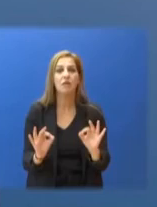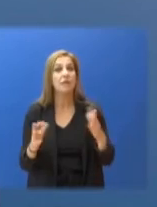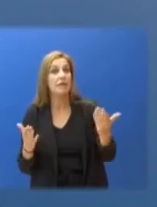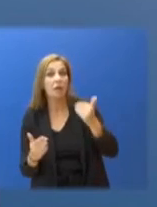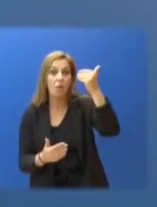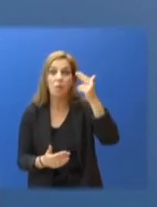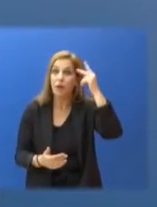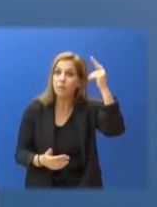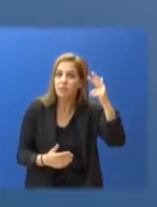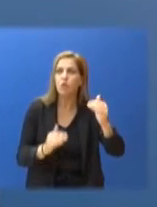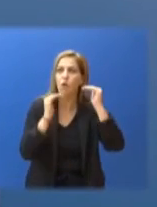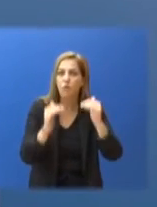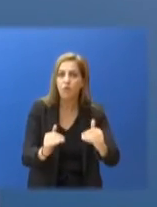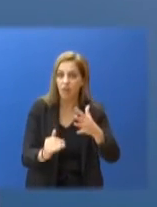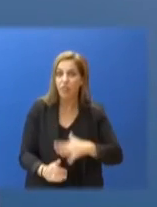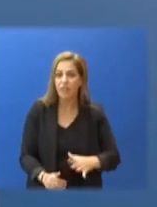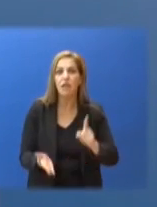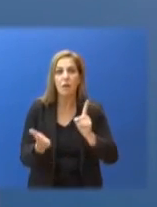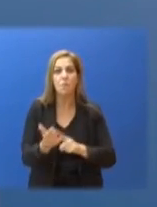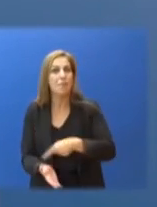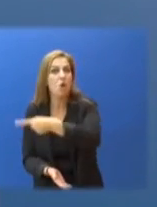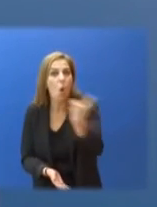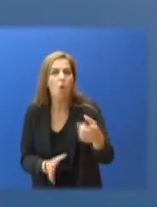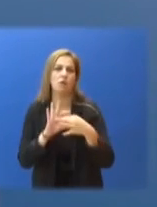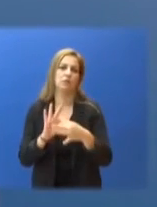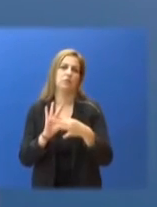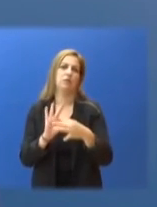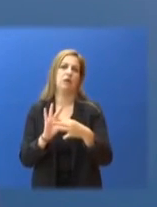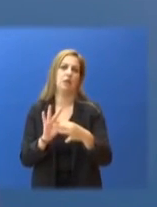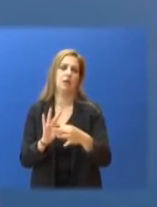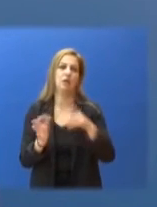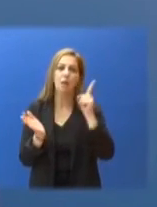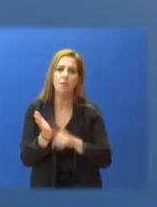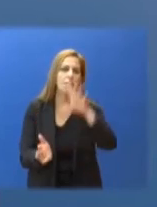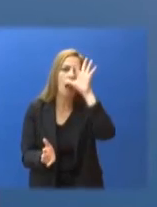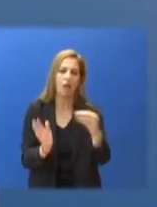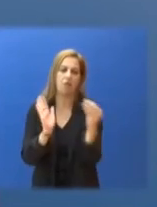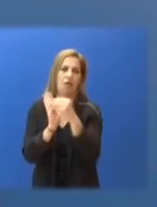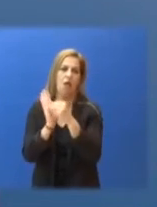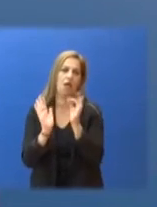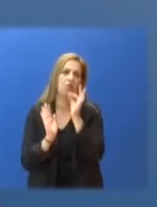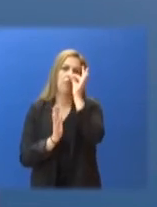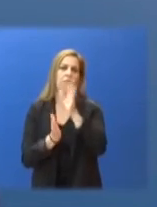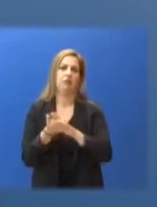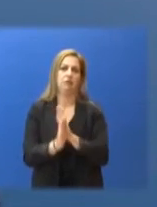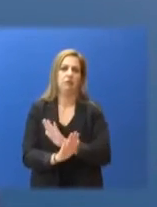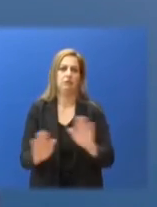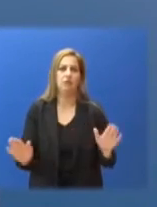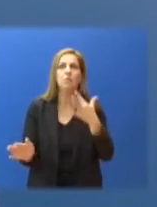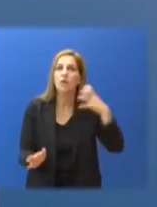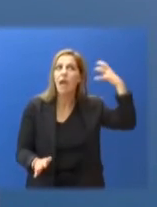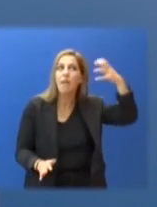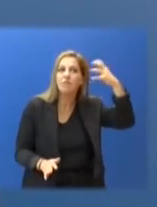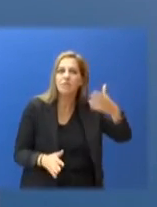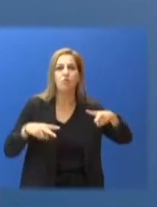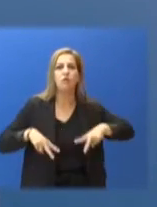πανεπιστήμια. Χρειάζεται η προθυμία και η συνεργασία όλων στο πλαίσιο των μέτρων που έχουν σχεδιαστεί, συμφωνηθεί, εισηγηθεί και η Ειδική και